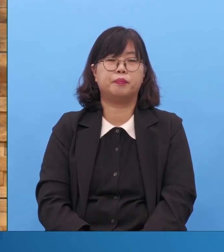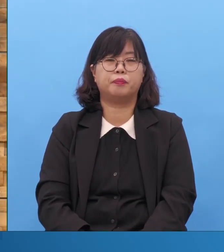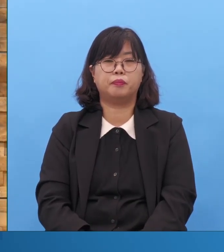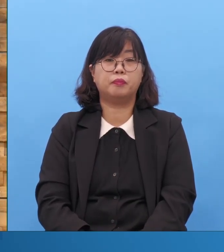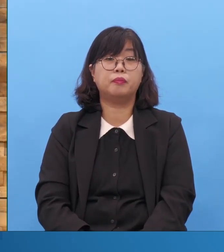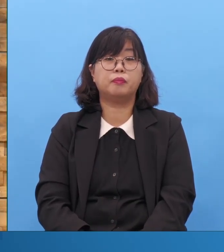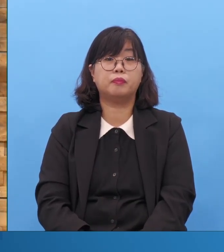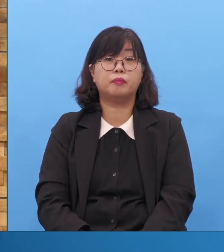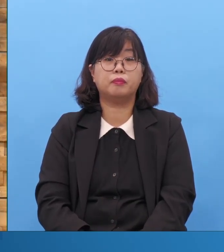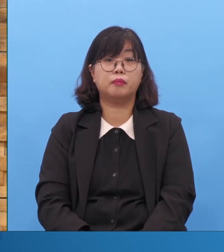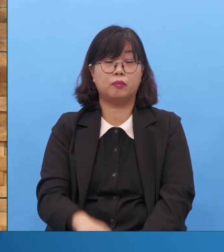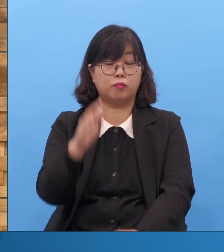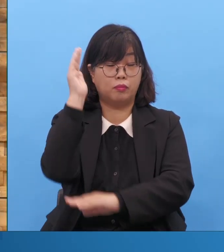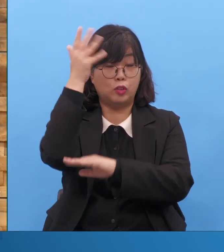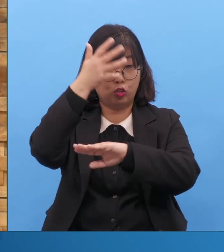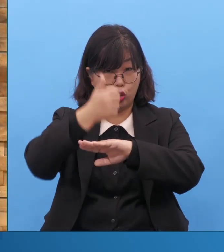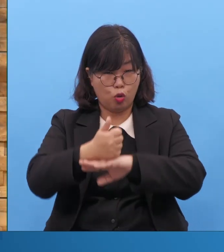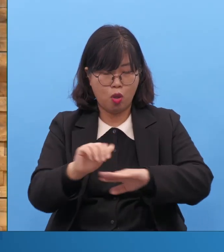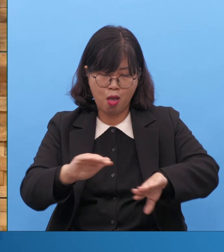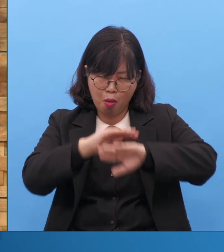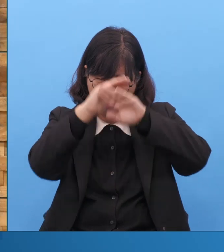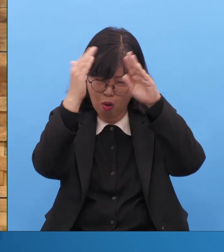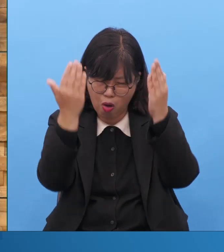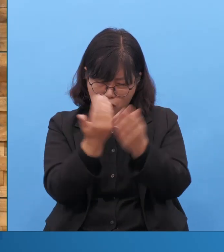모든 것은 응답으로 바뀝니다.